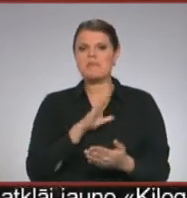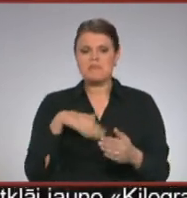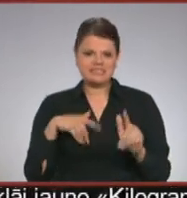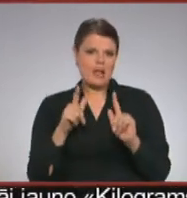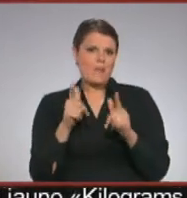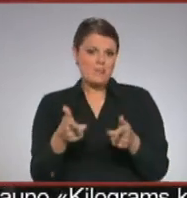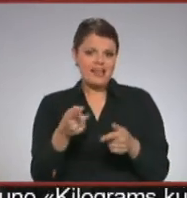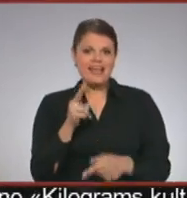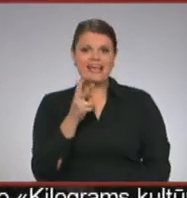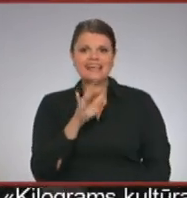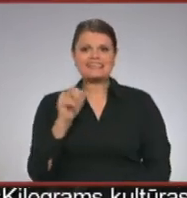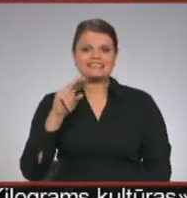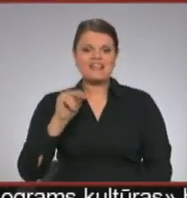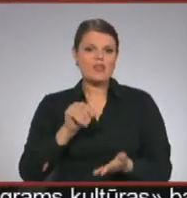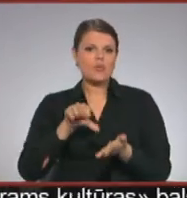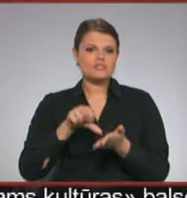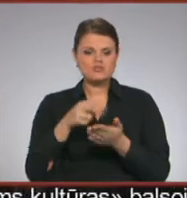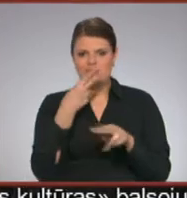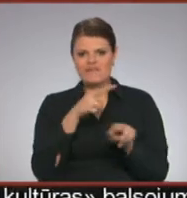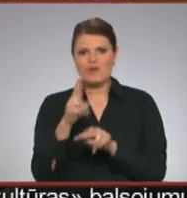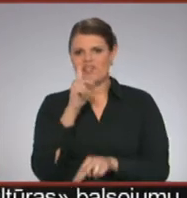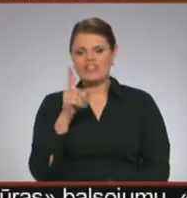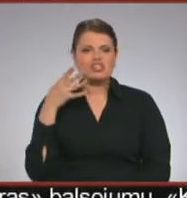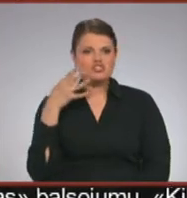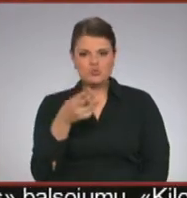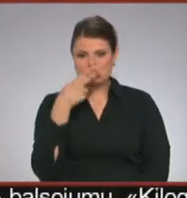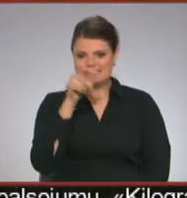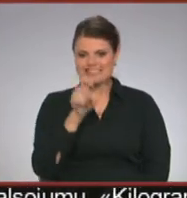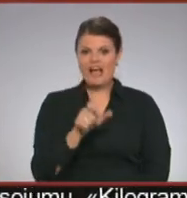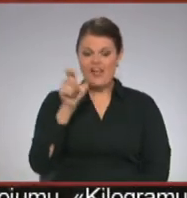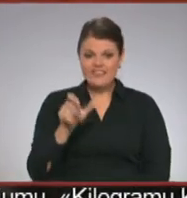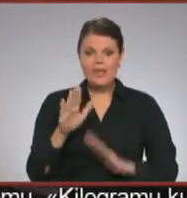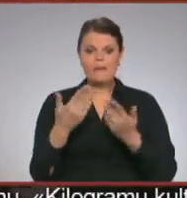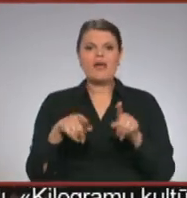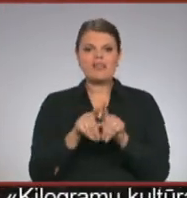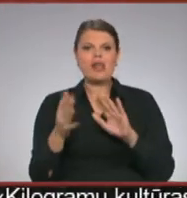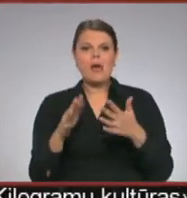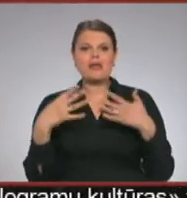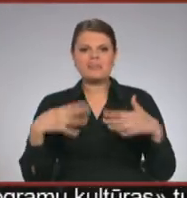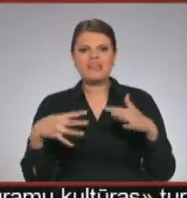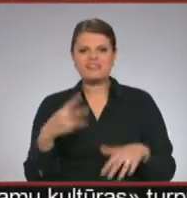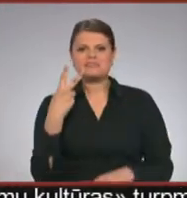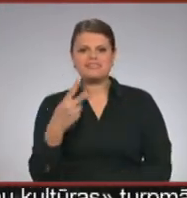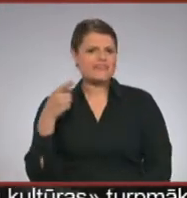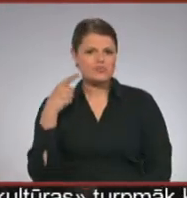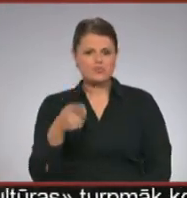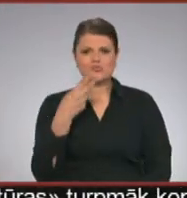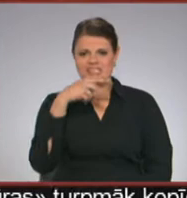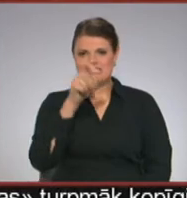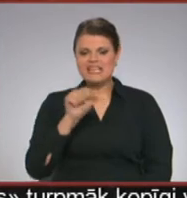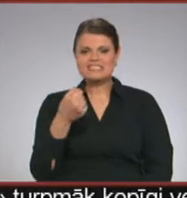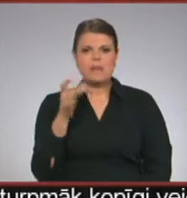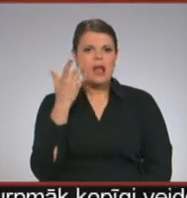piekrista. Kristīnes uzstāšanos vēroja ne tikai 4000 skatītāji Metropolitena operā, bet arī apmēram 92 tūkstoši skatītāji